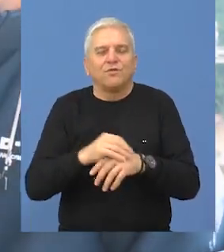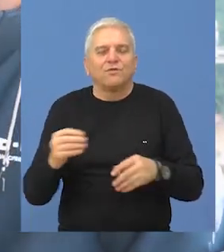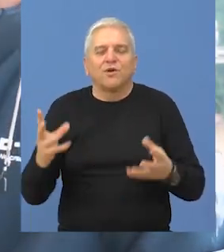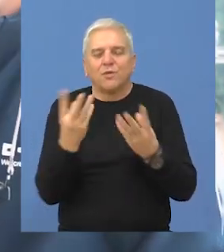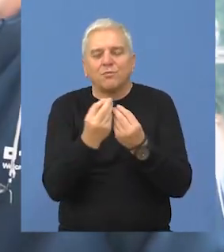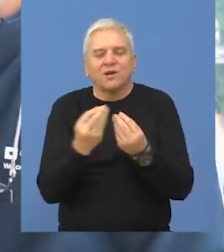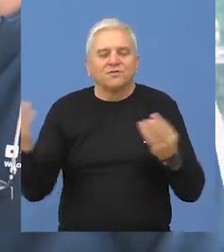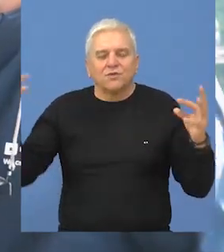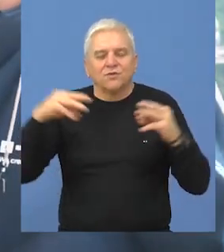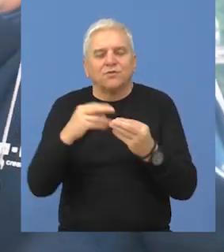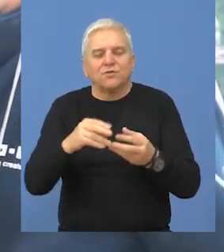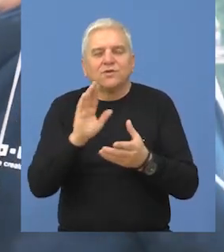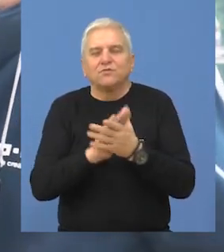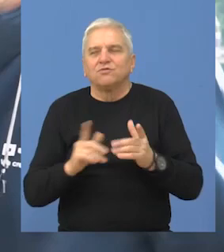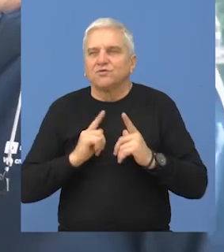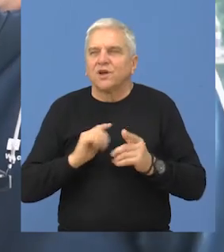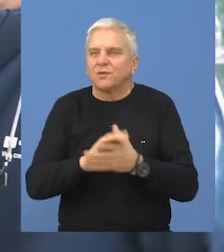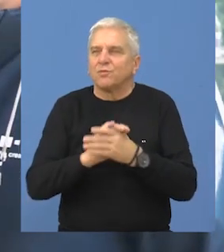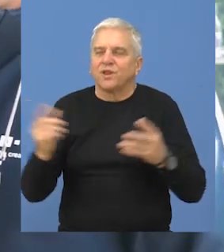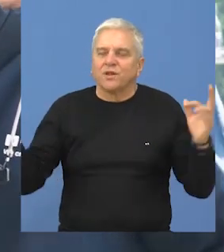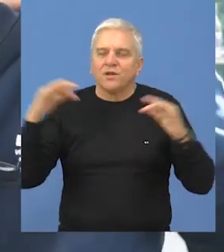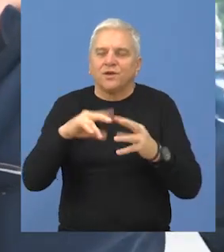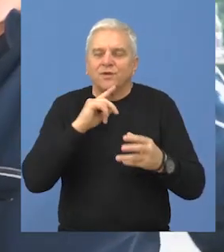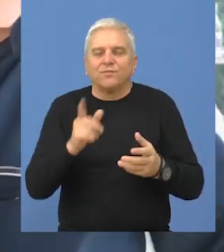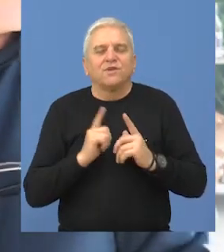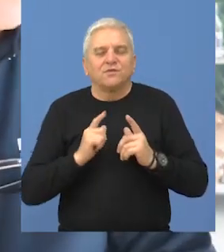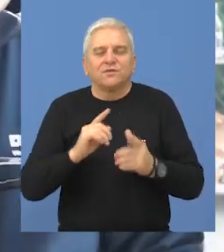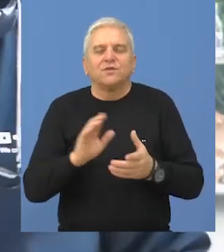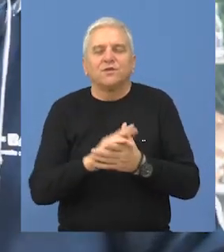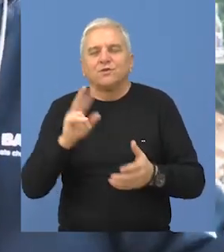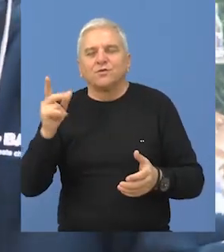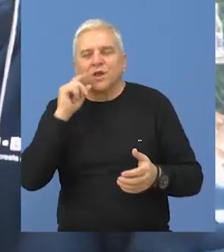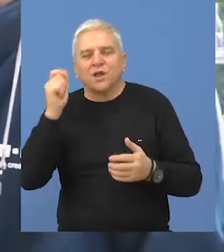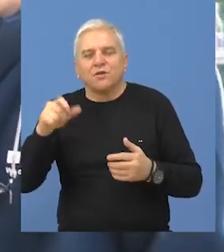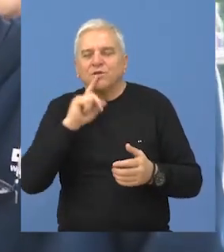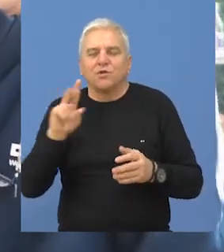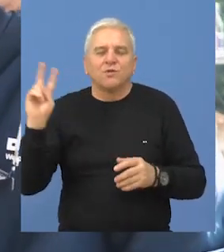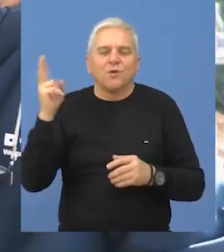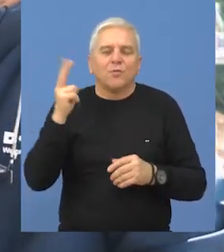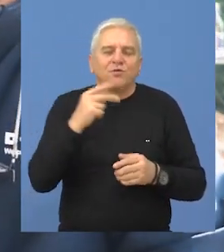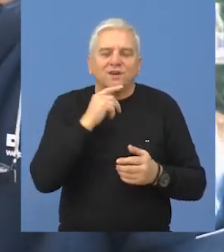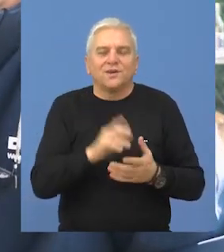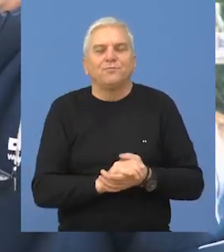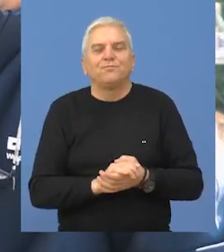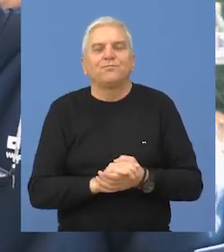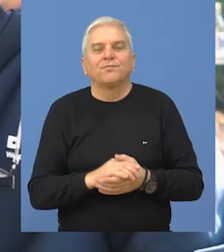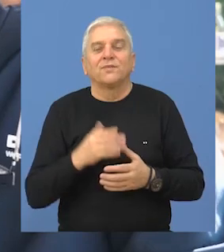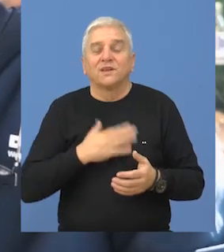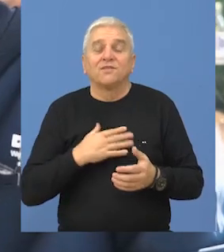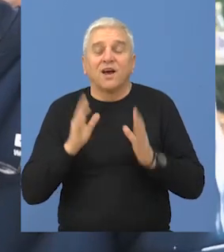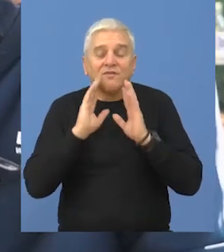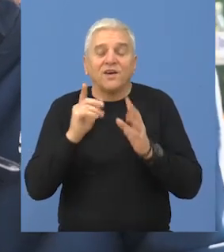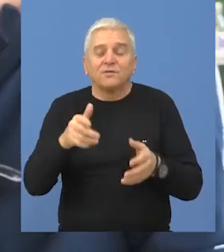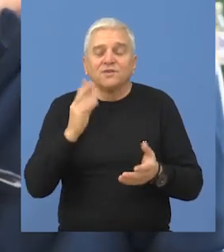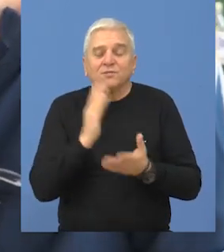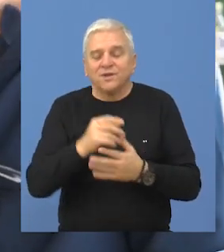da što više omasovimo ovo, očekujemo prijatelje koji će doći, doći će drugi ljudi koje smo pozvali, tako da se nadam da će biti